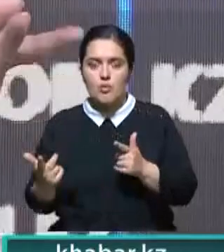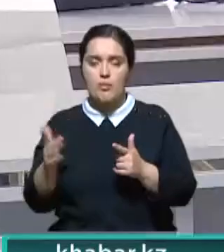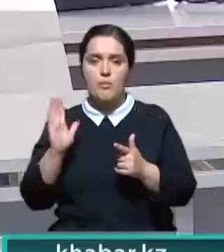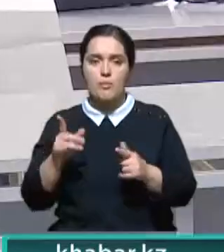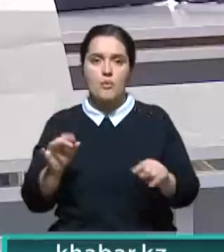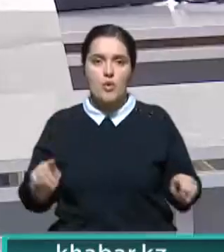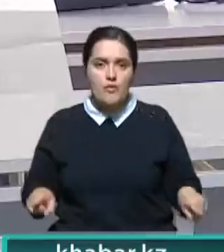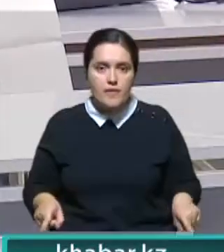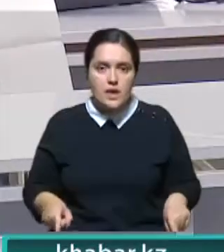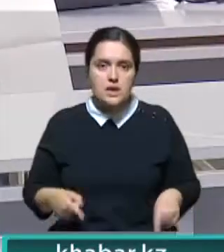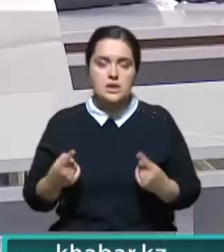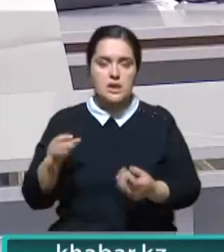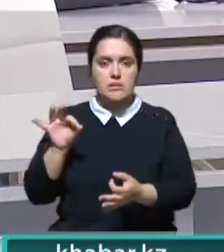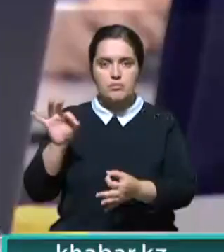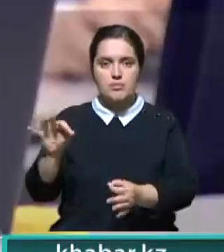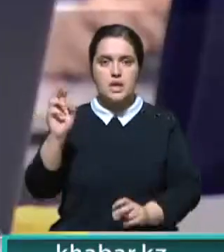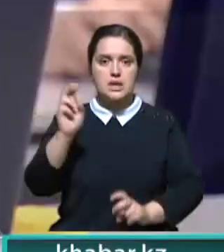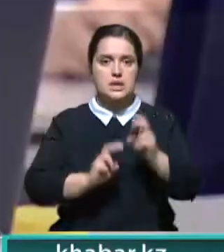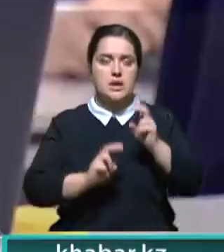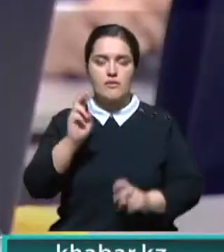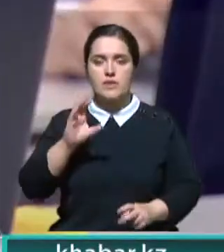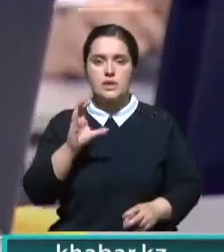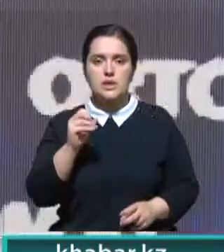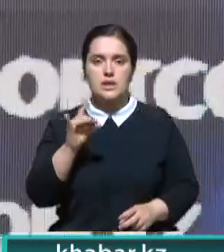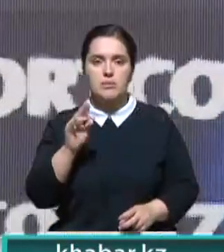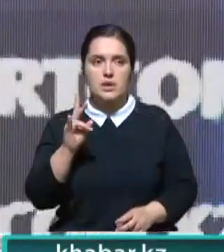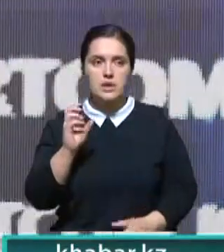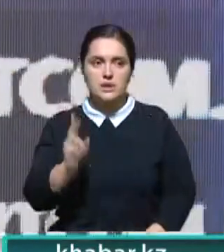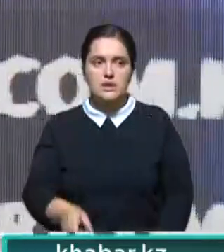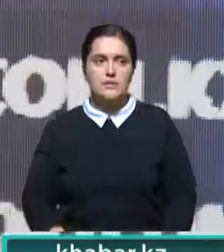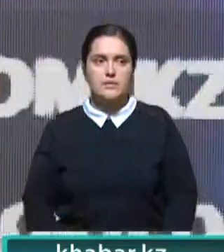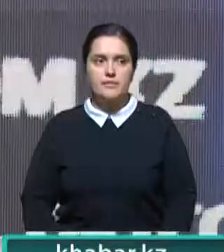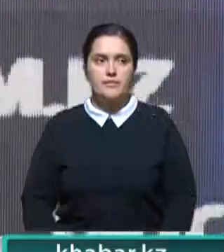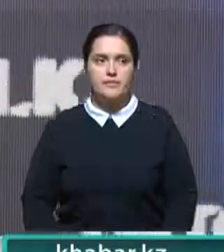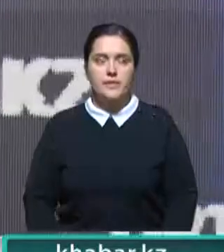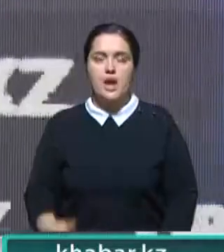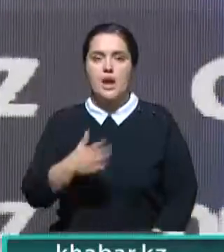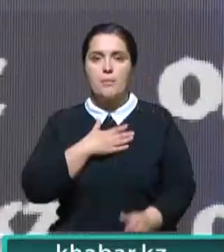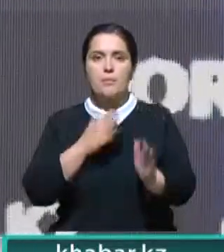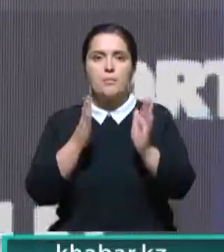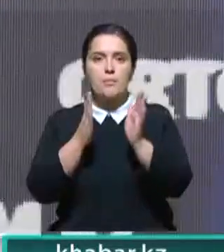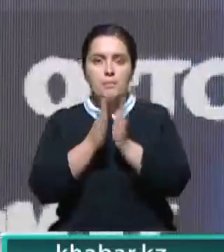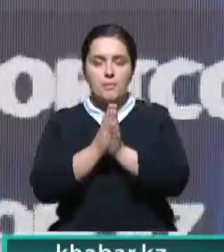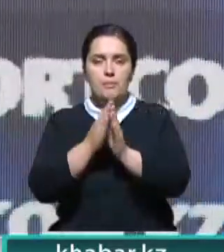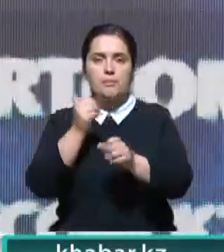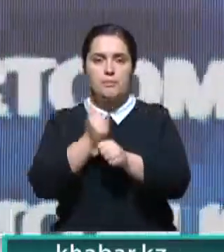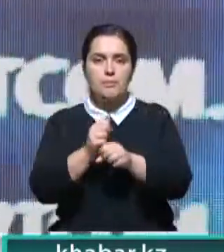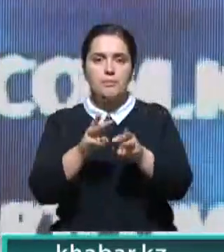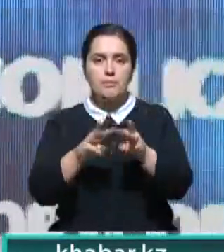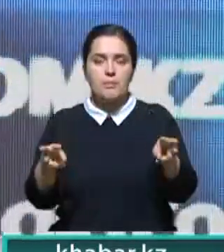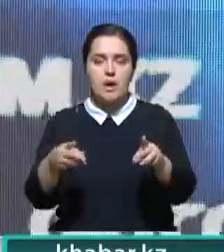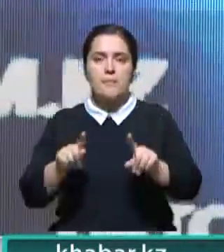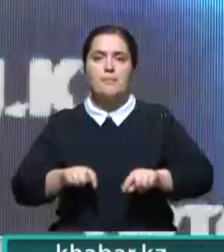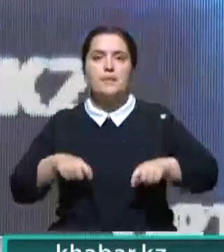по восстановлению простаивающего завода в Серебрянске. Мы попросили премьер-министра страны передать